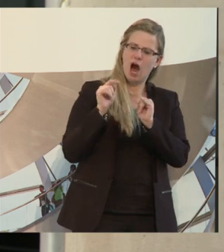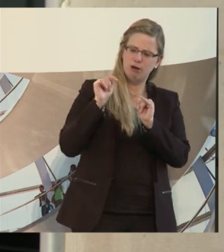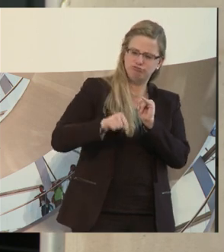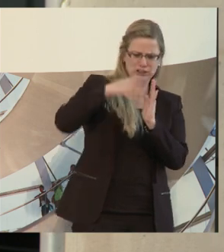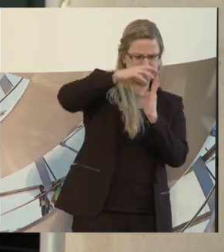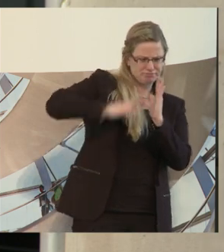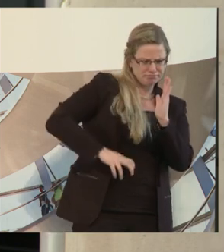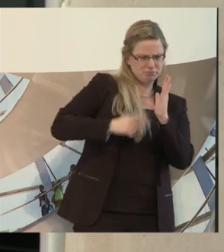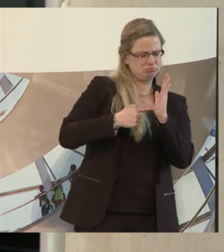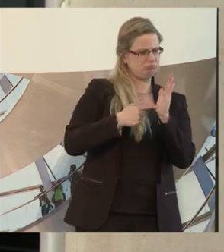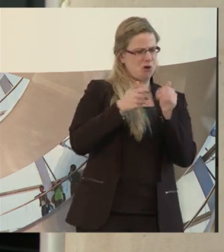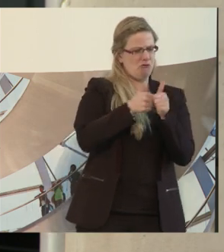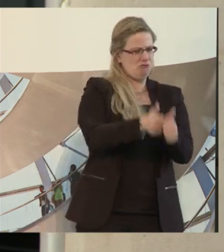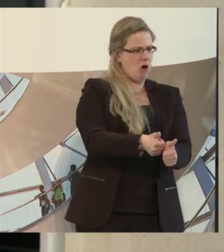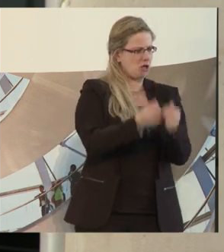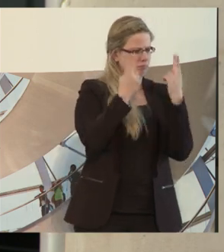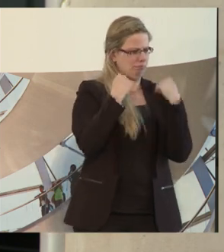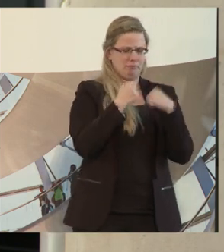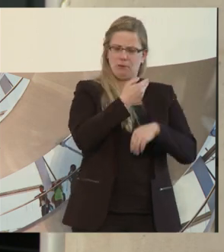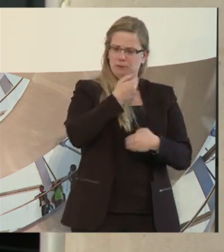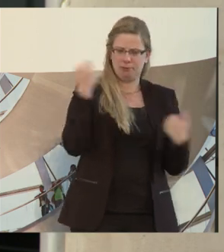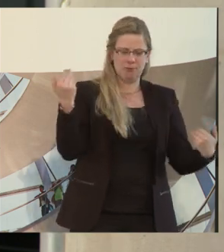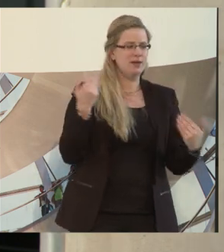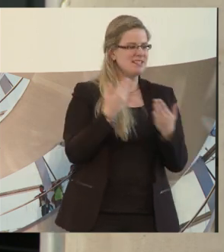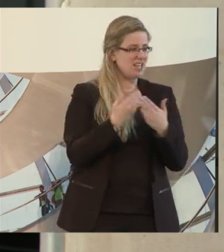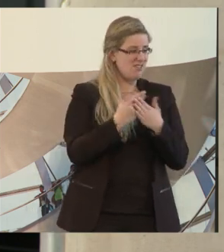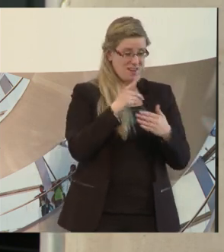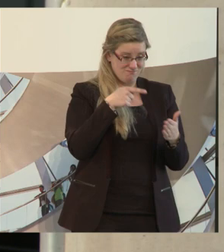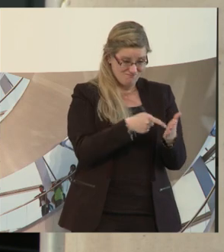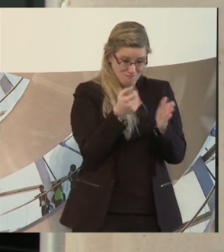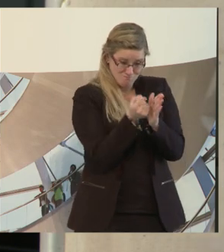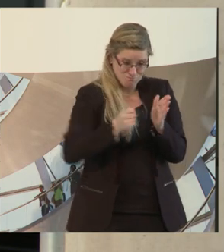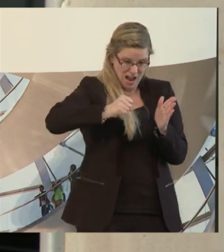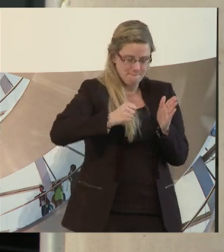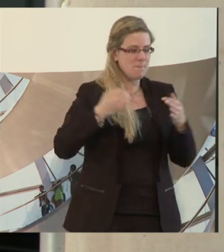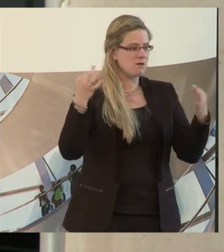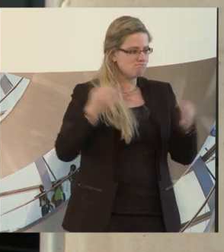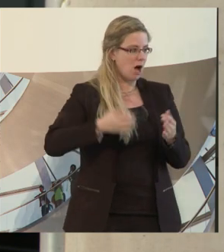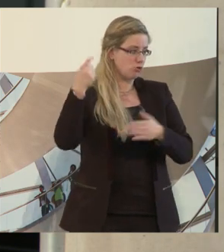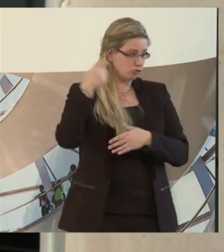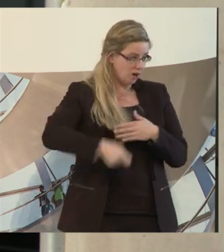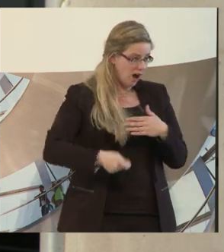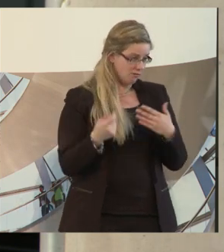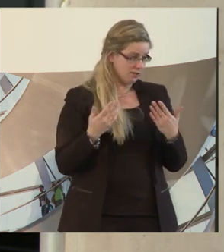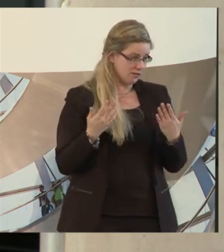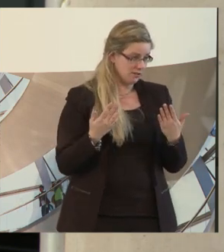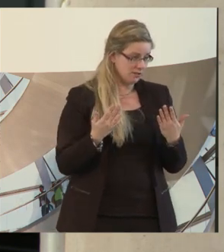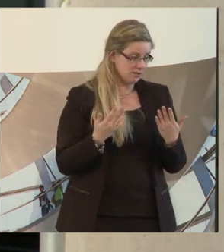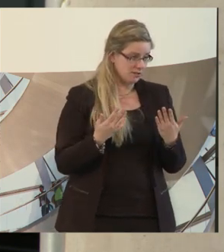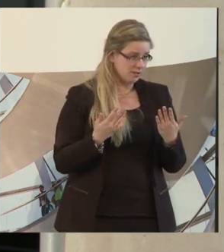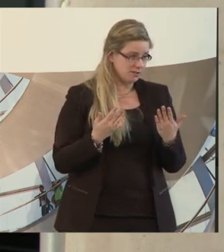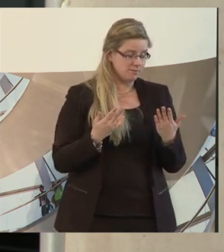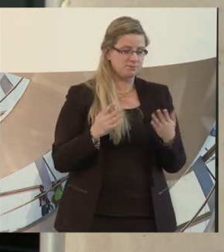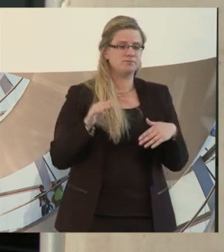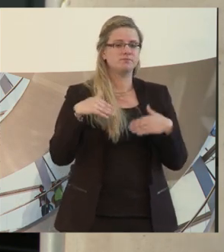muss also bestimmte Rechtsfolgen dafür auch geben. Und ein Unternehmen braucht so Menschen, jetzt zeige ich auch mich,